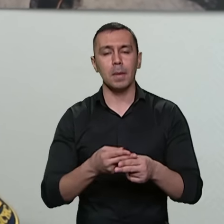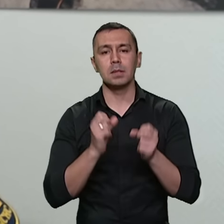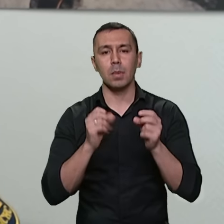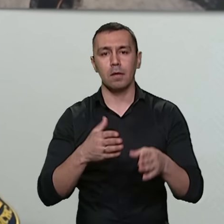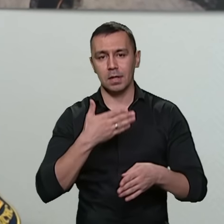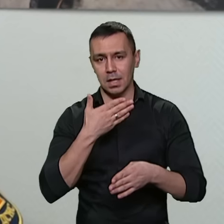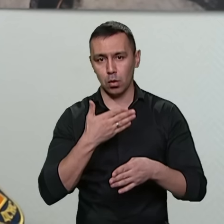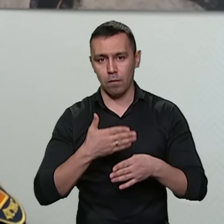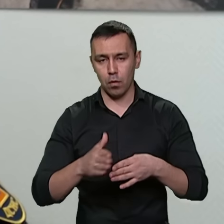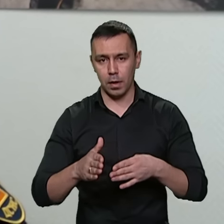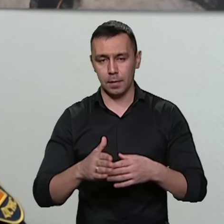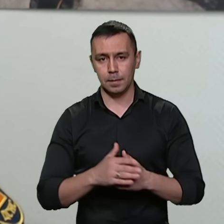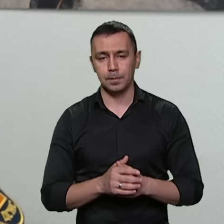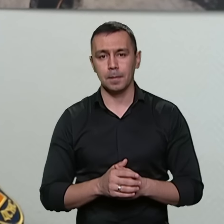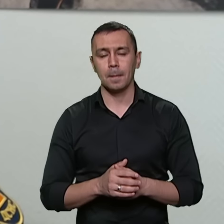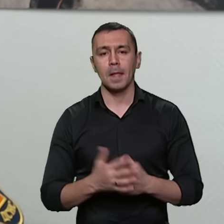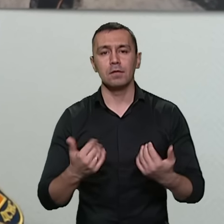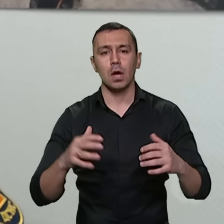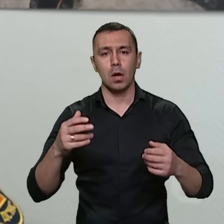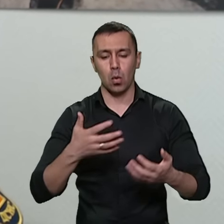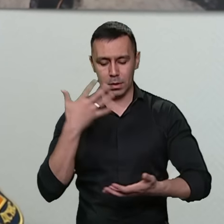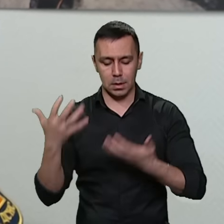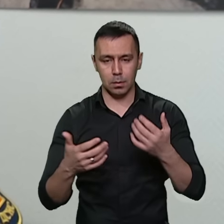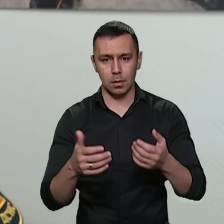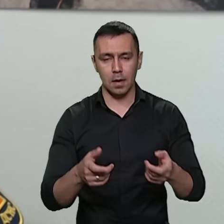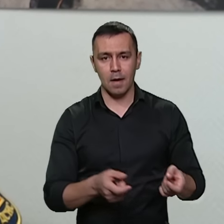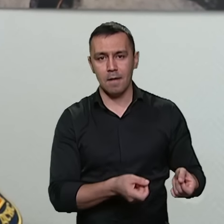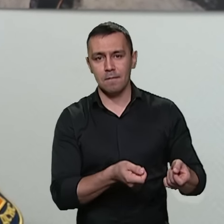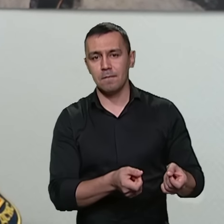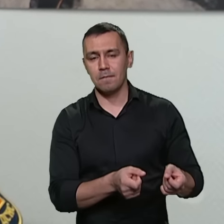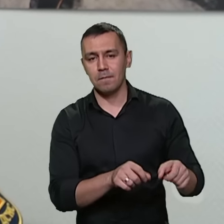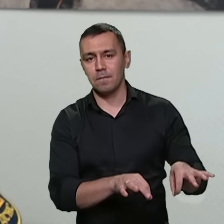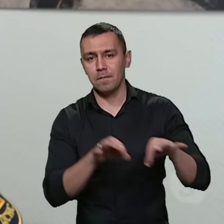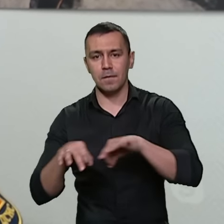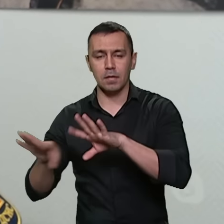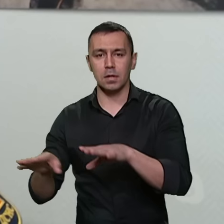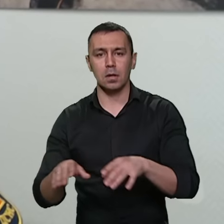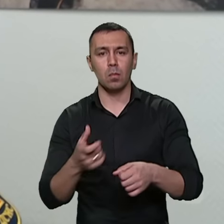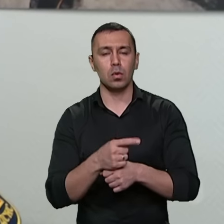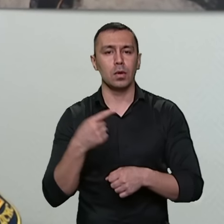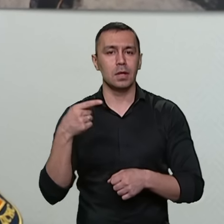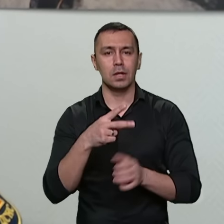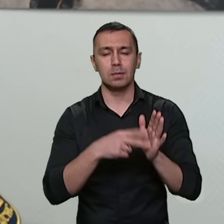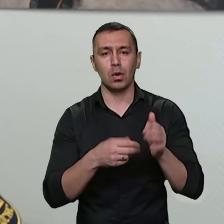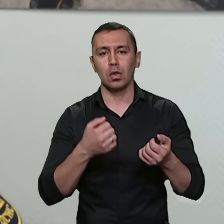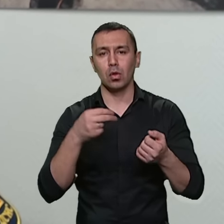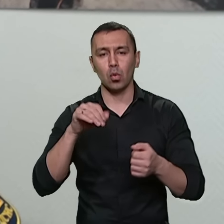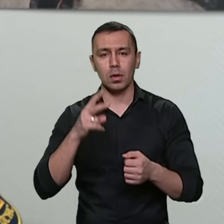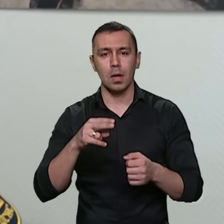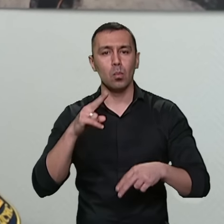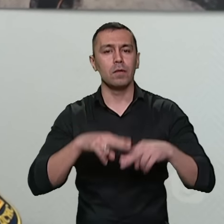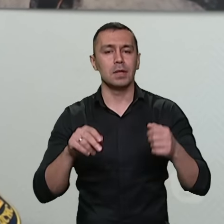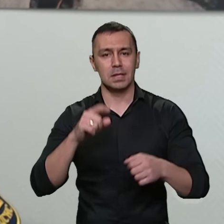складової. Розібрано та вивезено понад 1760 тонн будівельного сміття. І